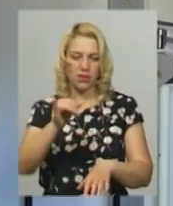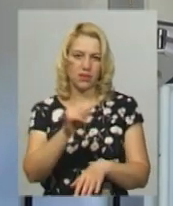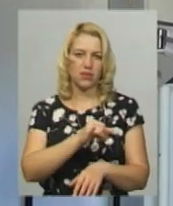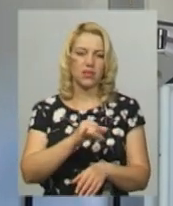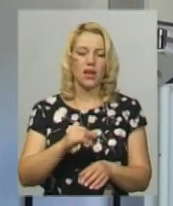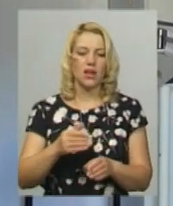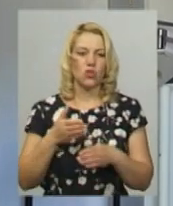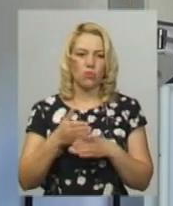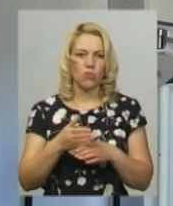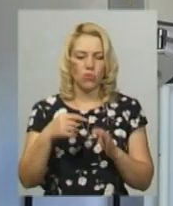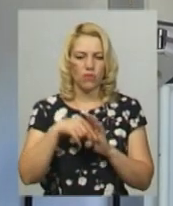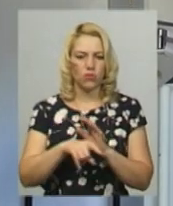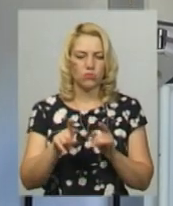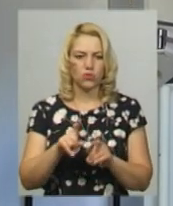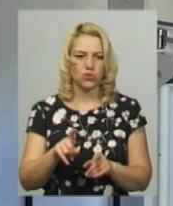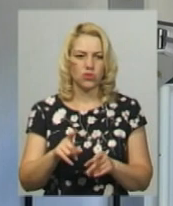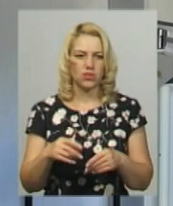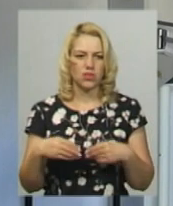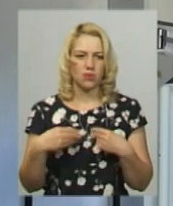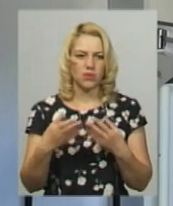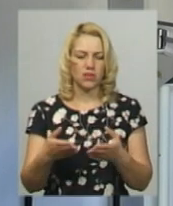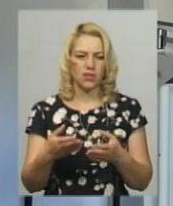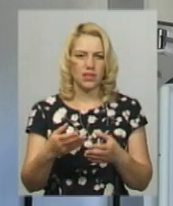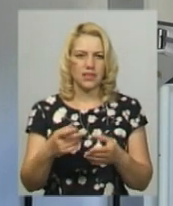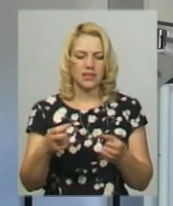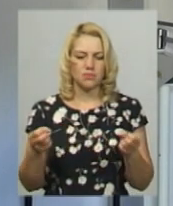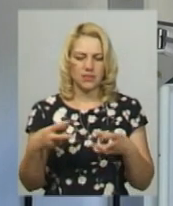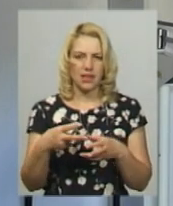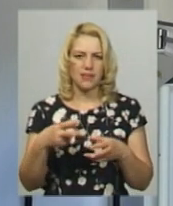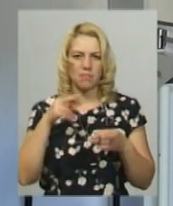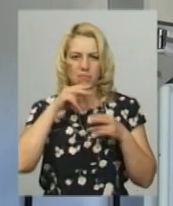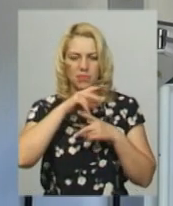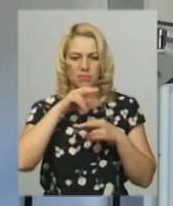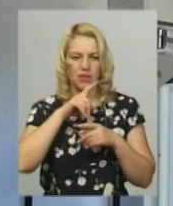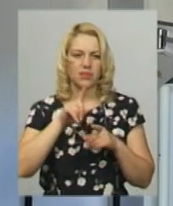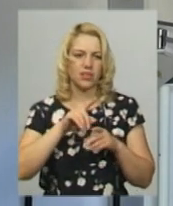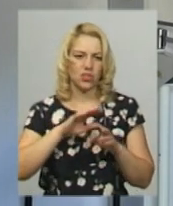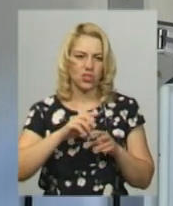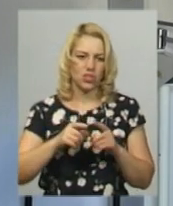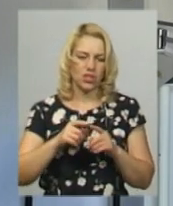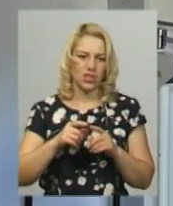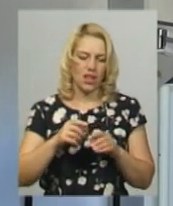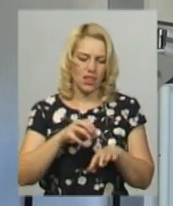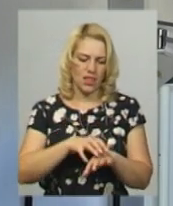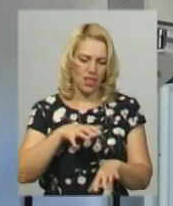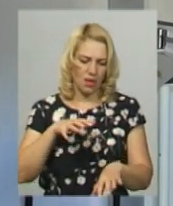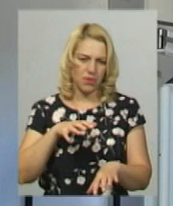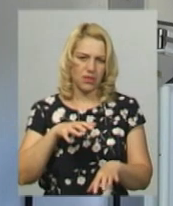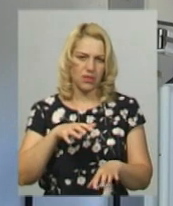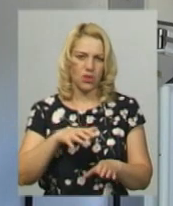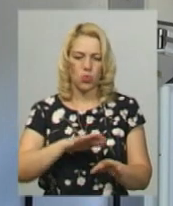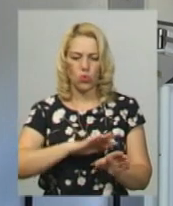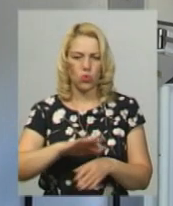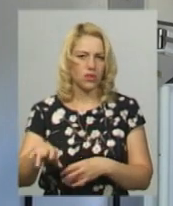І допомога заключається в тому, що, як правило, десенсибілізуючі препарати. І через деякий час набраки, які хворі, як правило, не потребують